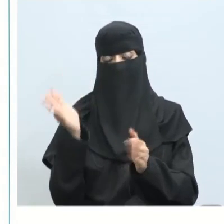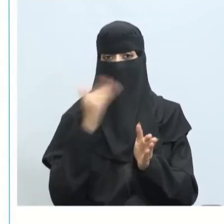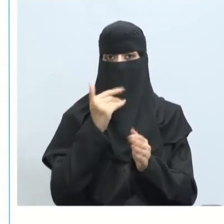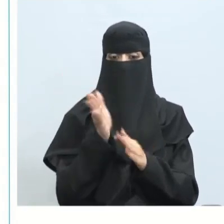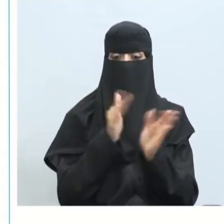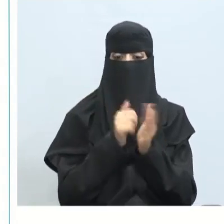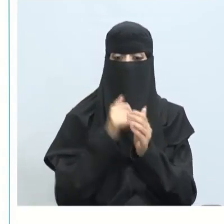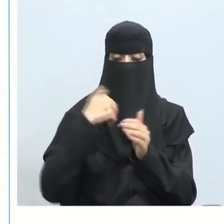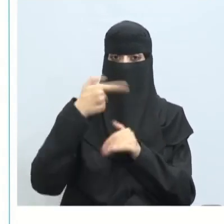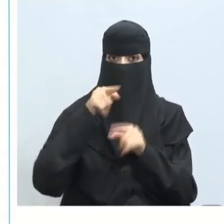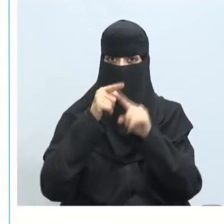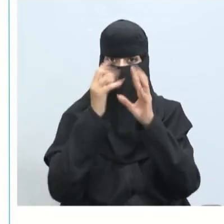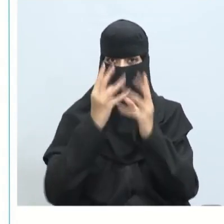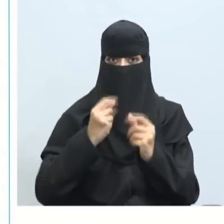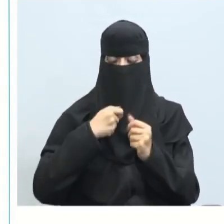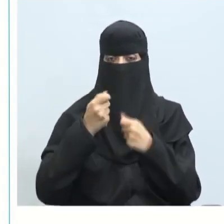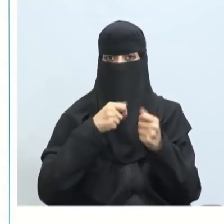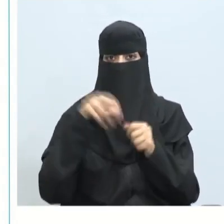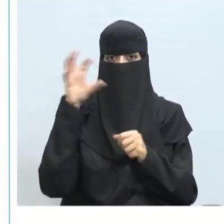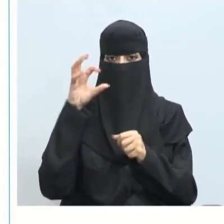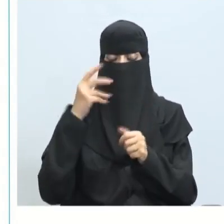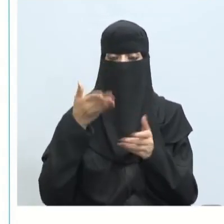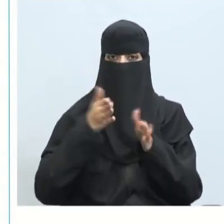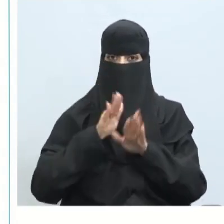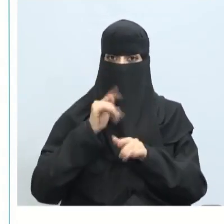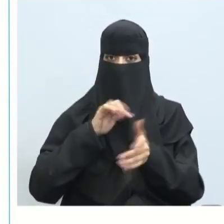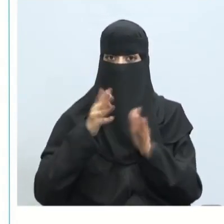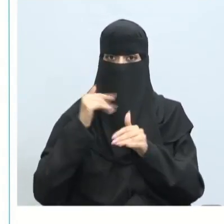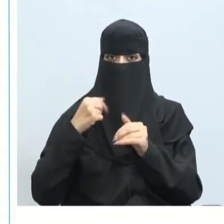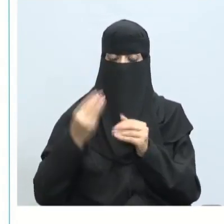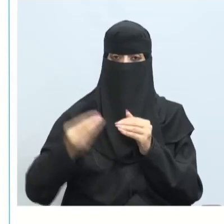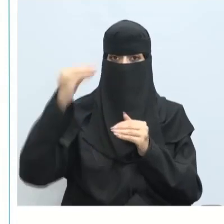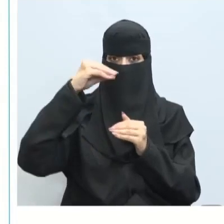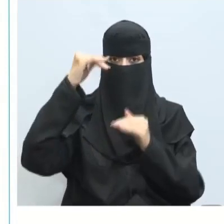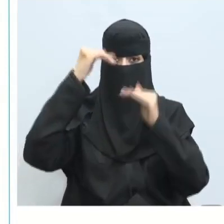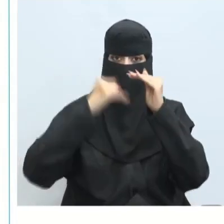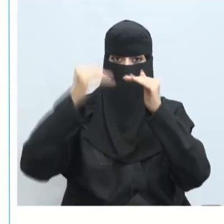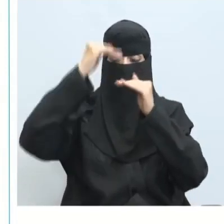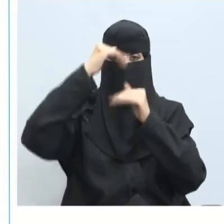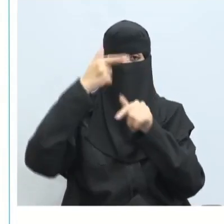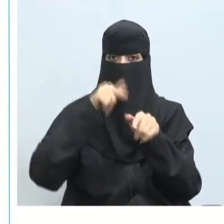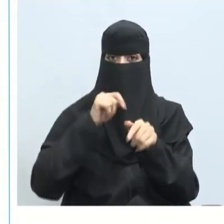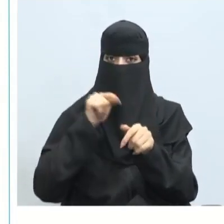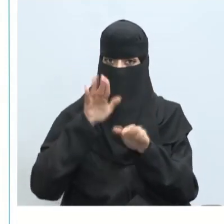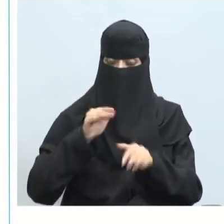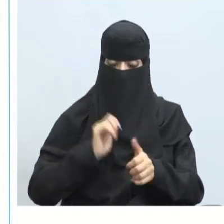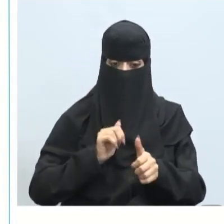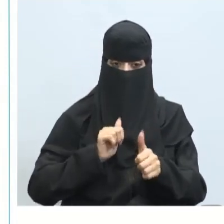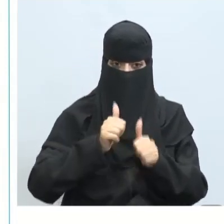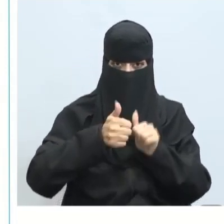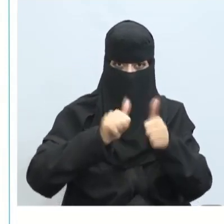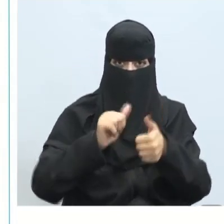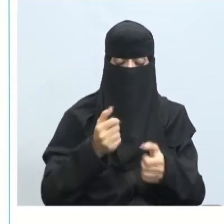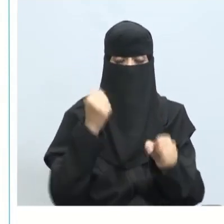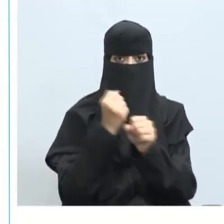لمردودة بالنسبة لأيضا مبيعات الشركة وأيضا قد يكون بالترقيات وغيرها هو أتى تحدي وجعله